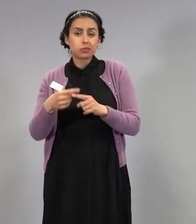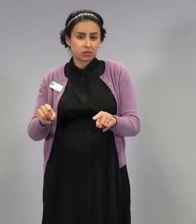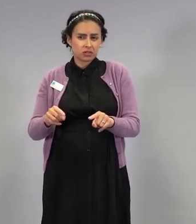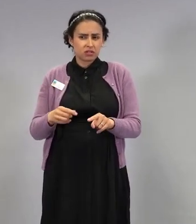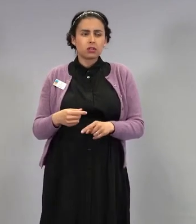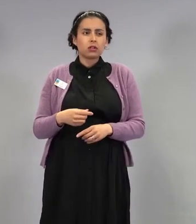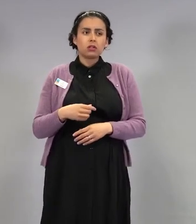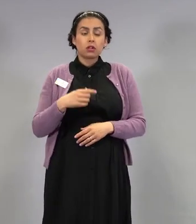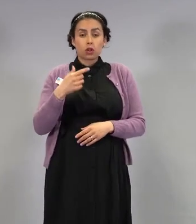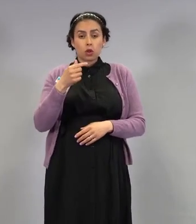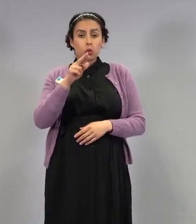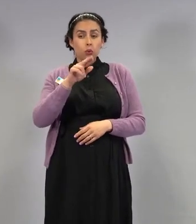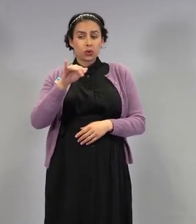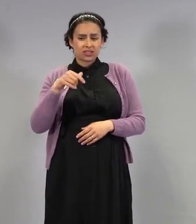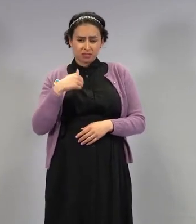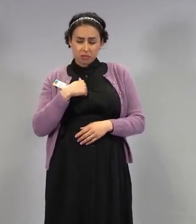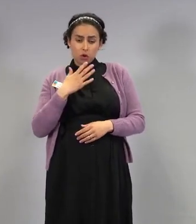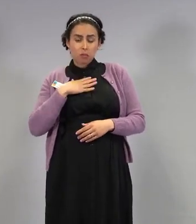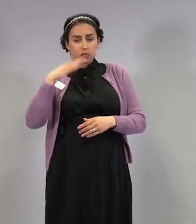Mitä mieltä olet?